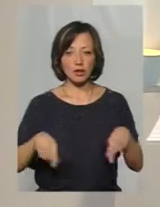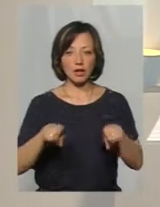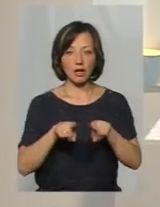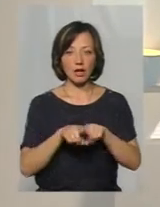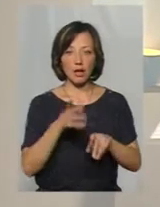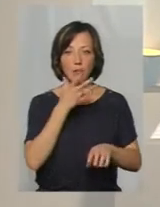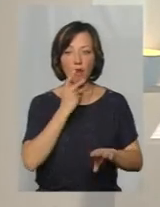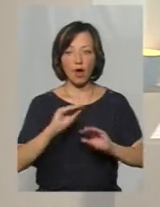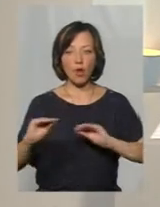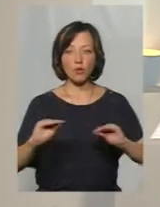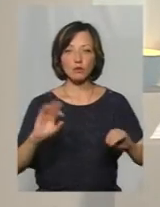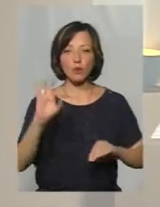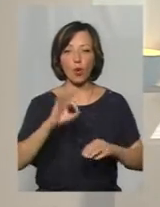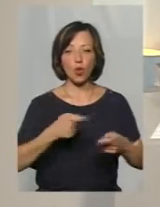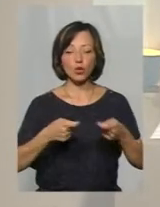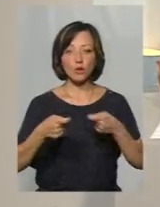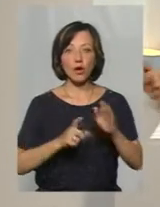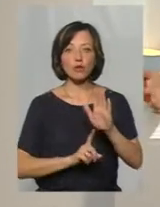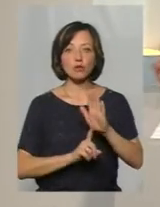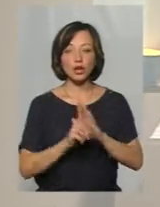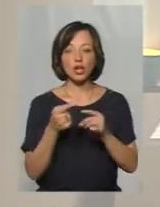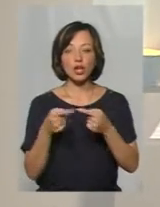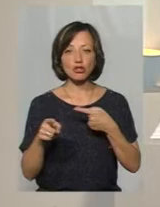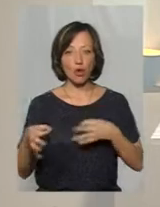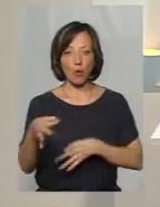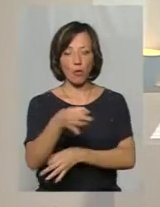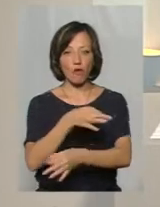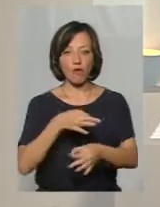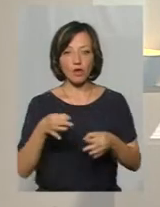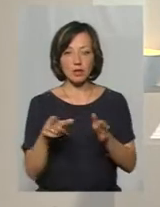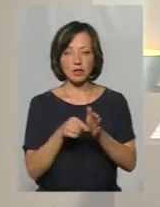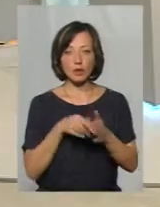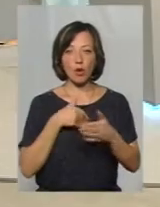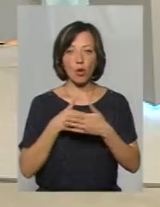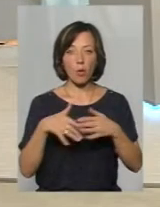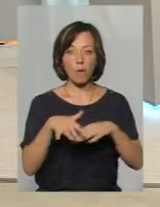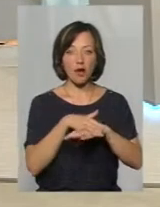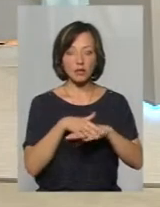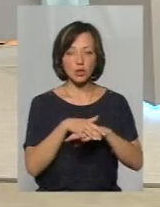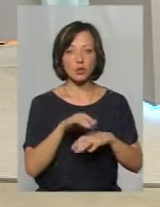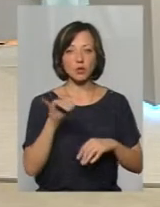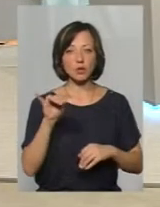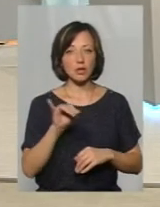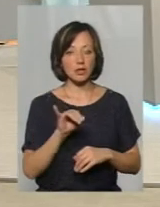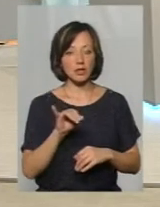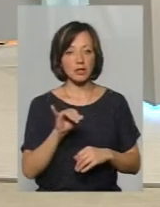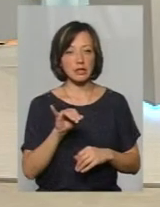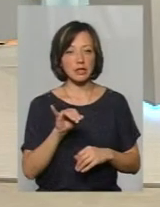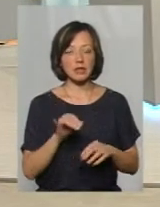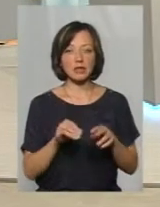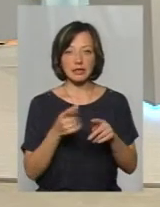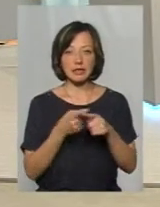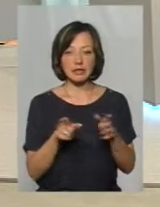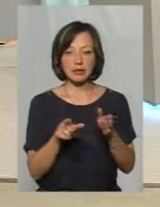благовстрій в плані торгівлі, розпочати, все ж таки, інше обговорення з громадськістю і тими ж